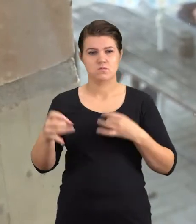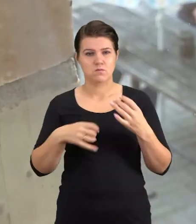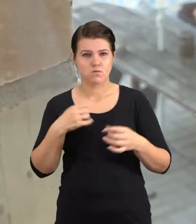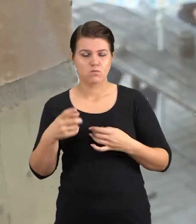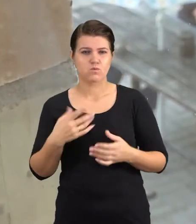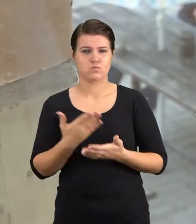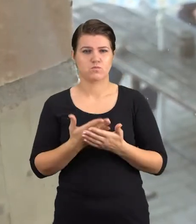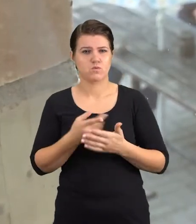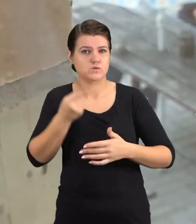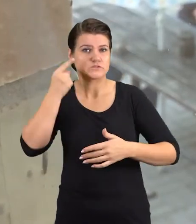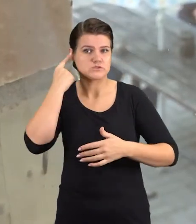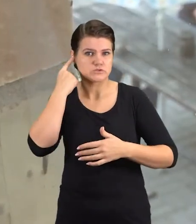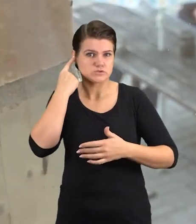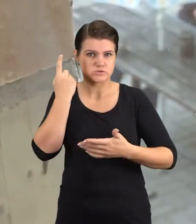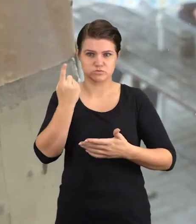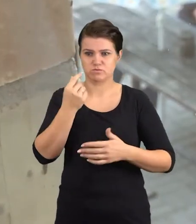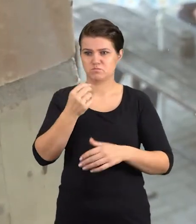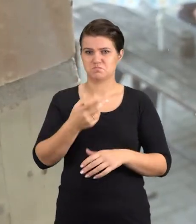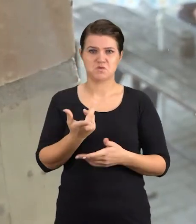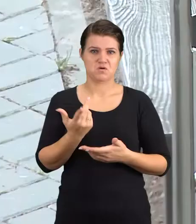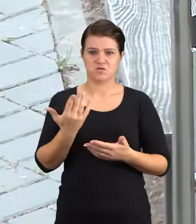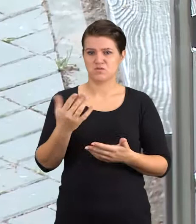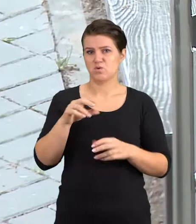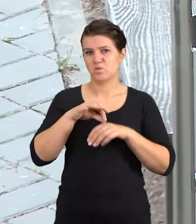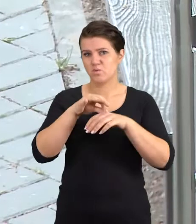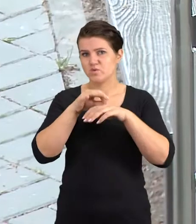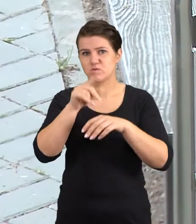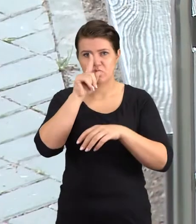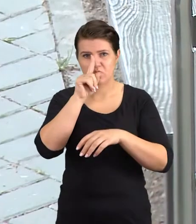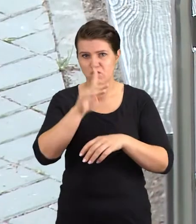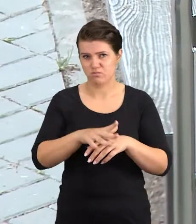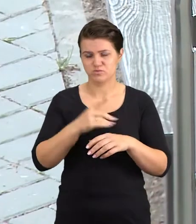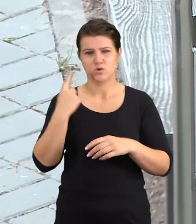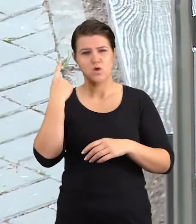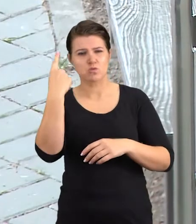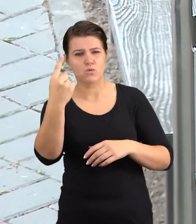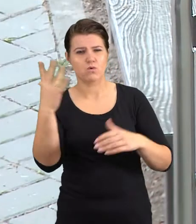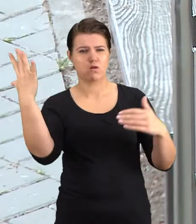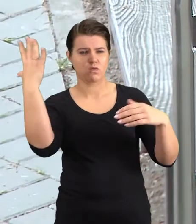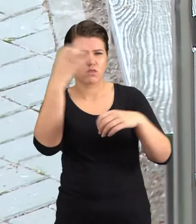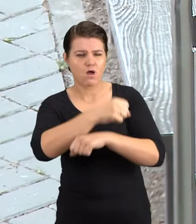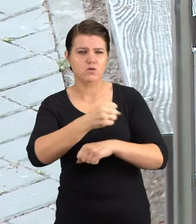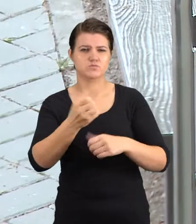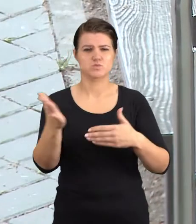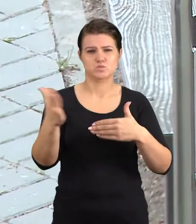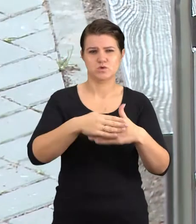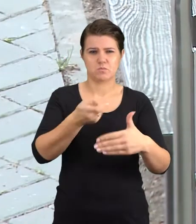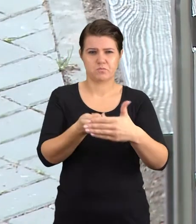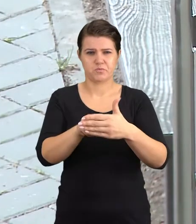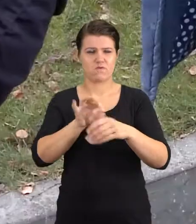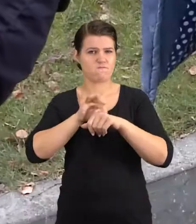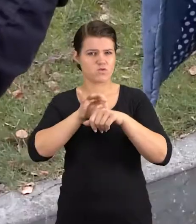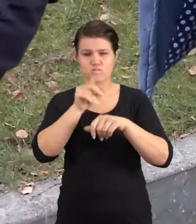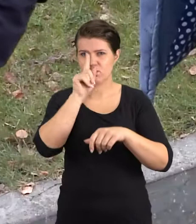jau pasakė, kad arba retai vėdžios arba net nevėdžios į lauką parūkyti. Matėti toli, o juo labiau sutemus, kai ligoniniai iš vis